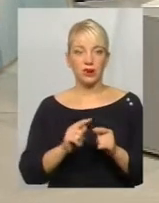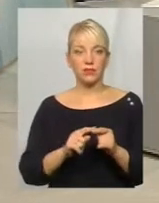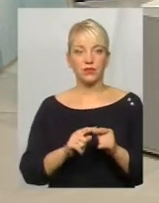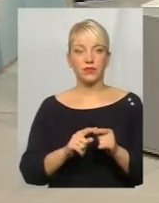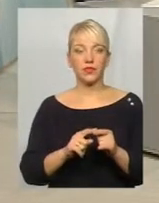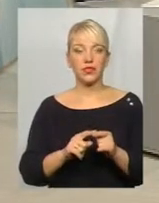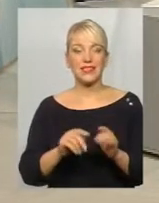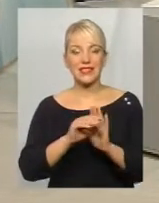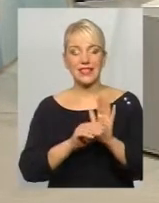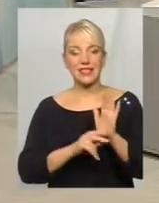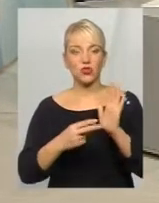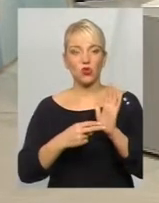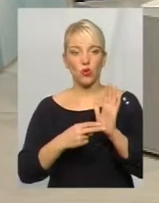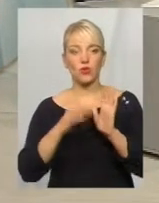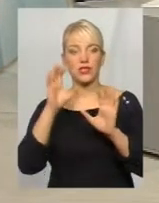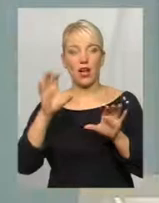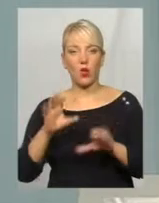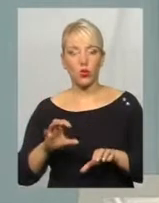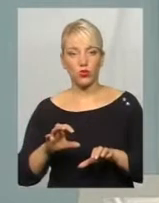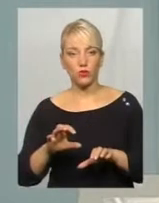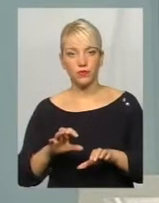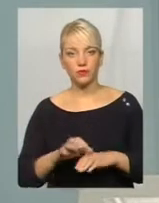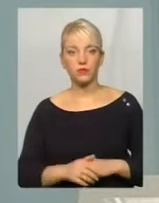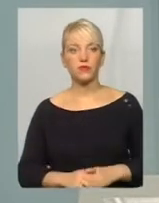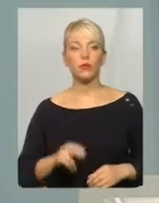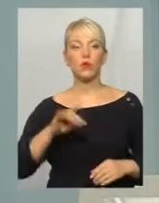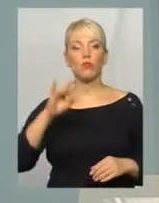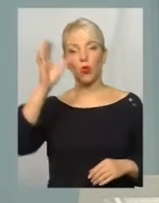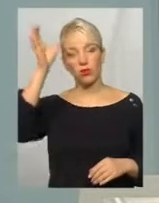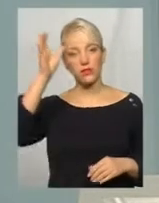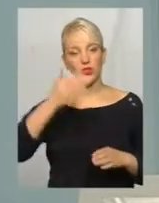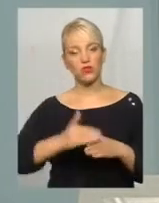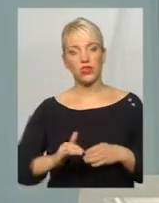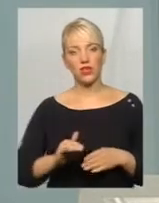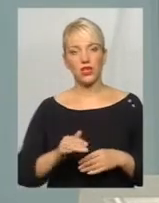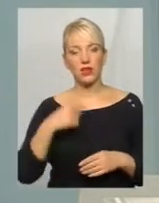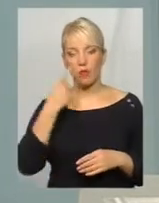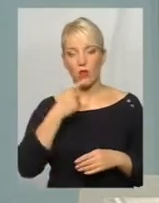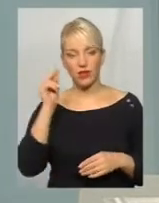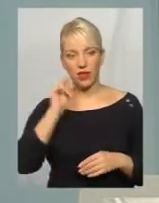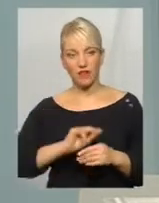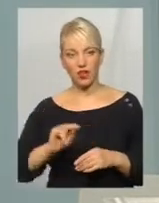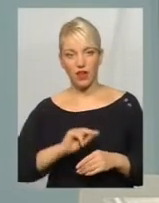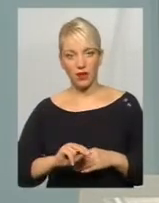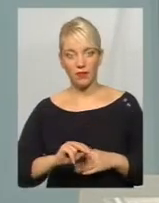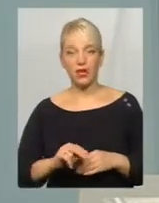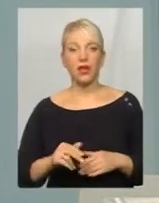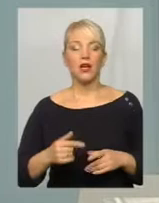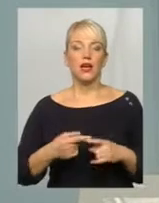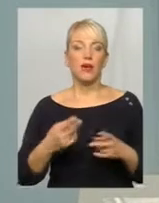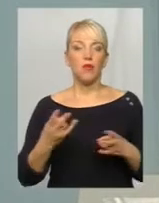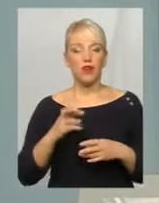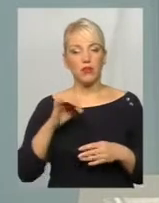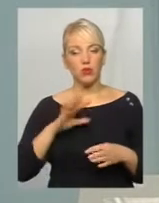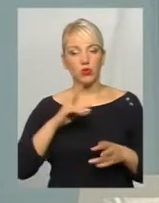статті 7 закону про освіту в частині мови навчання, мабуть, що буде